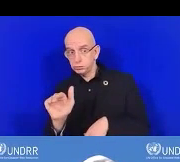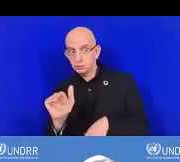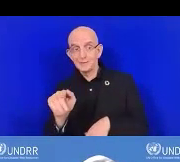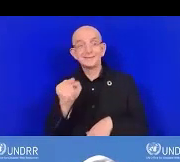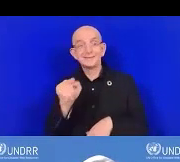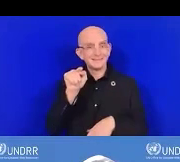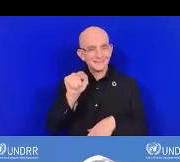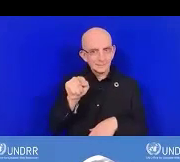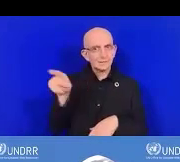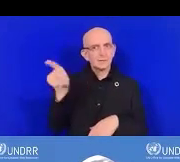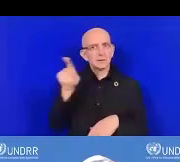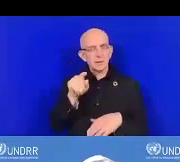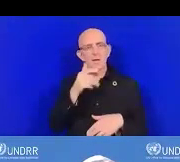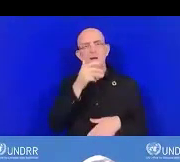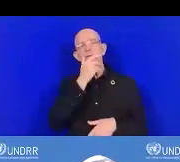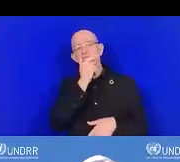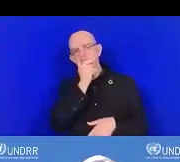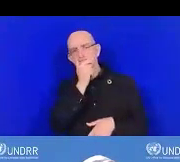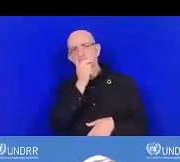le calendrier.